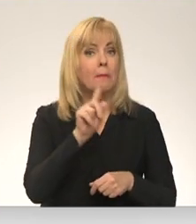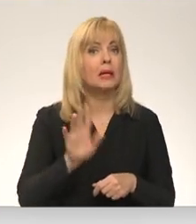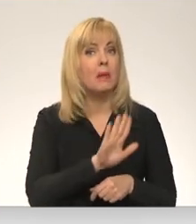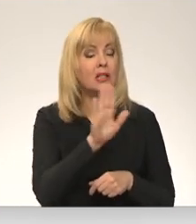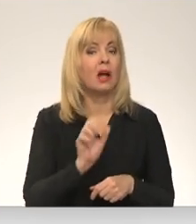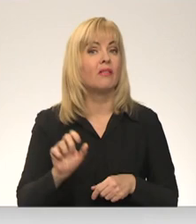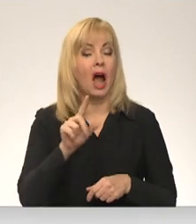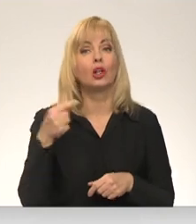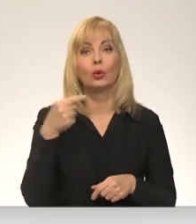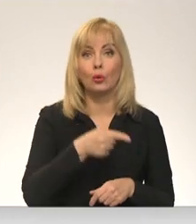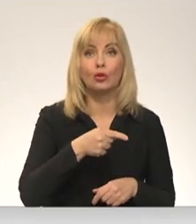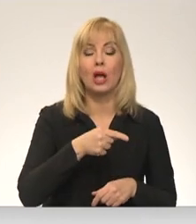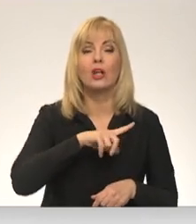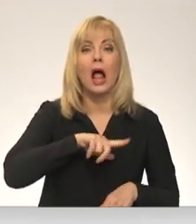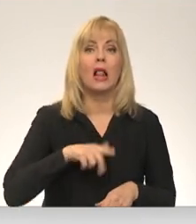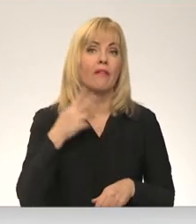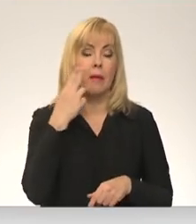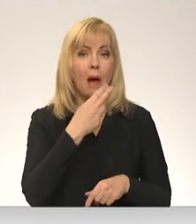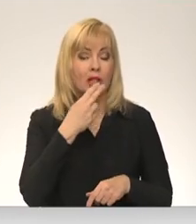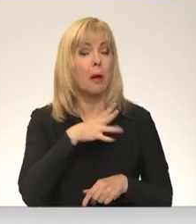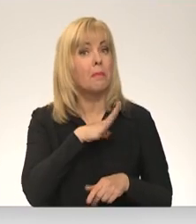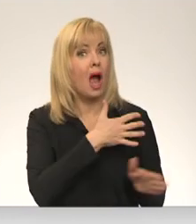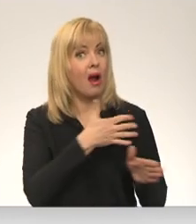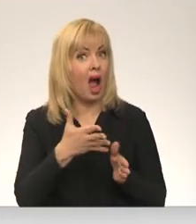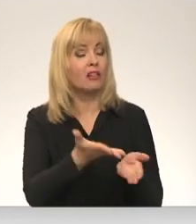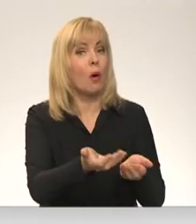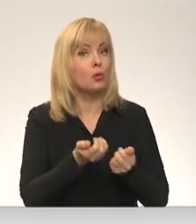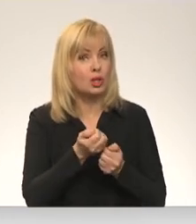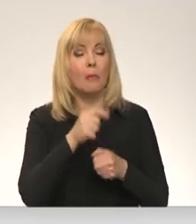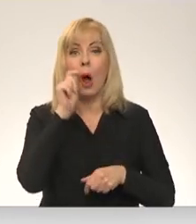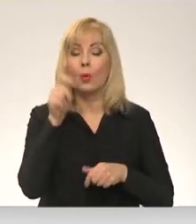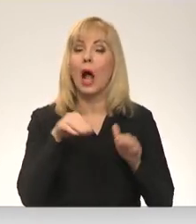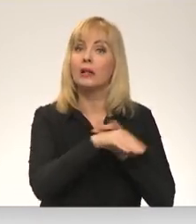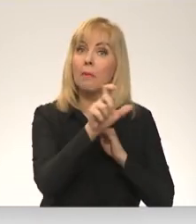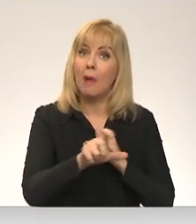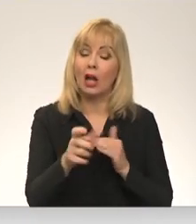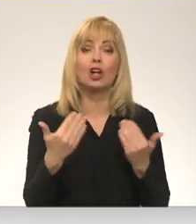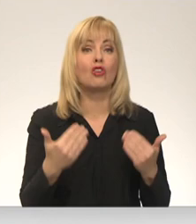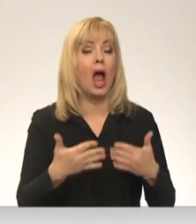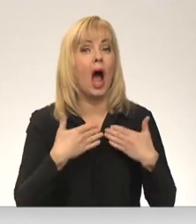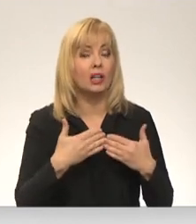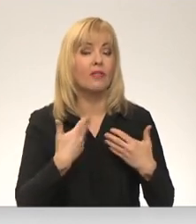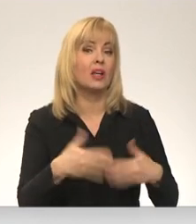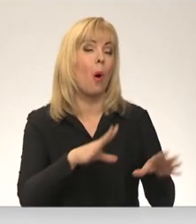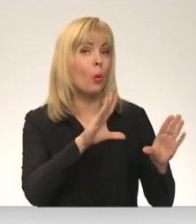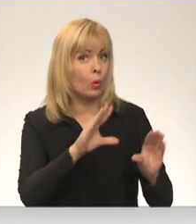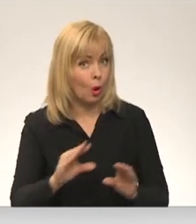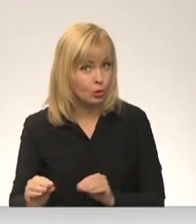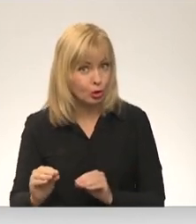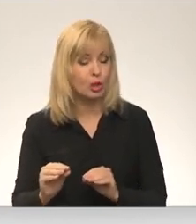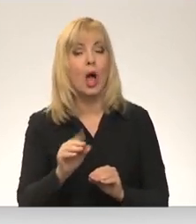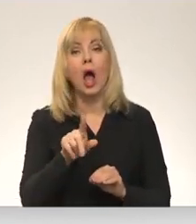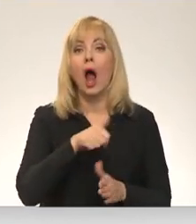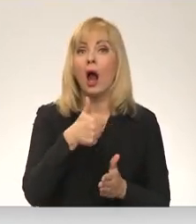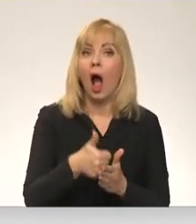vairāki tūkstoši Latvijas mājas saimniecība pauda gatavību uzņemt Ukrains bēgļus. Taču tagad šī aktivitāte ir apsīkusi un gaunās